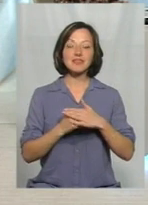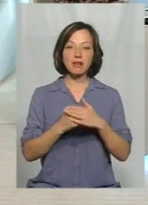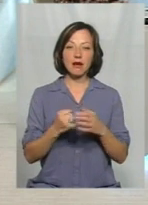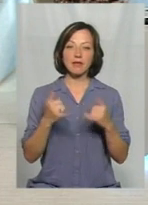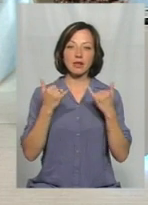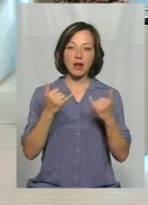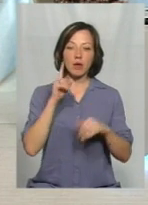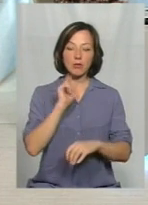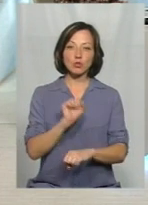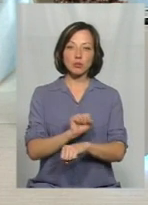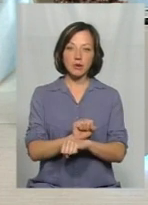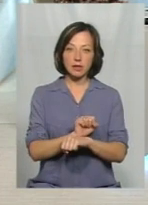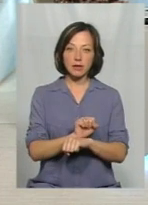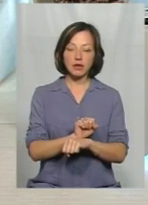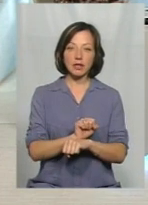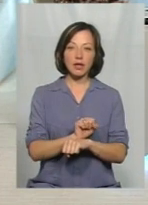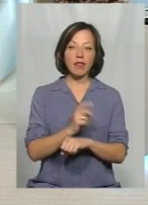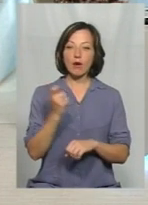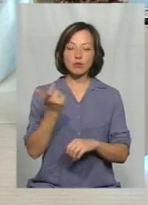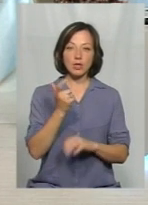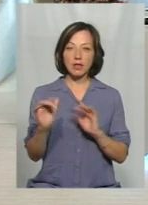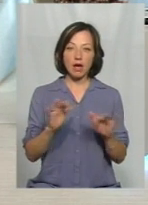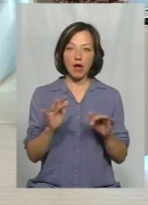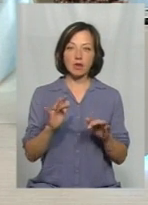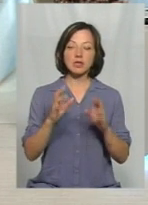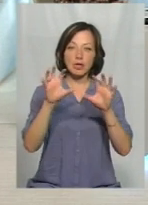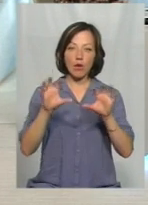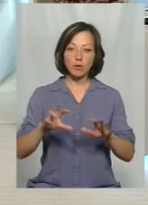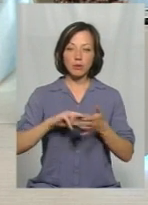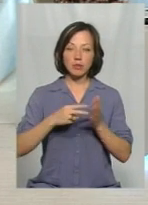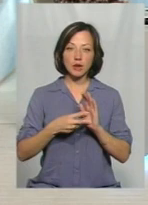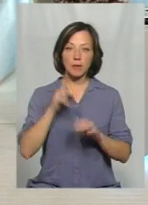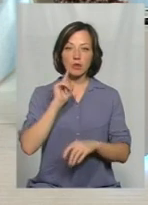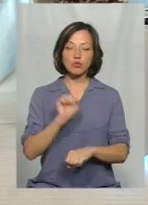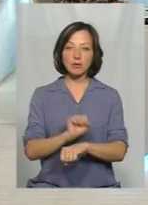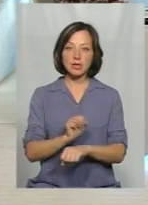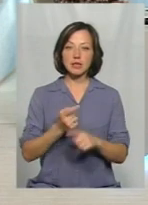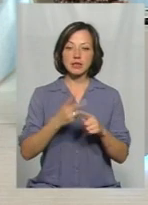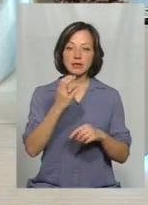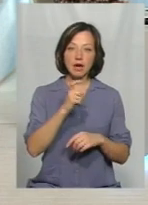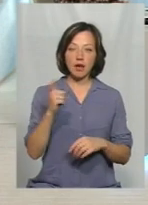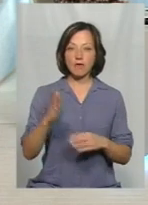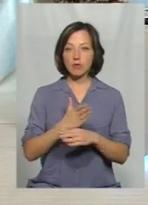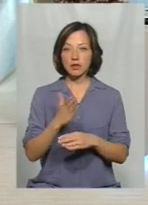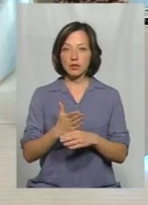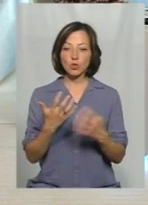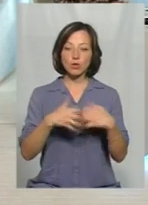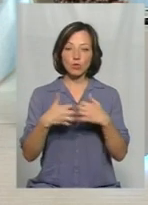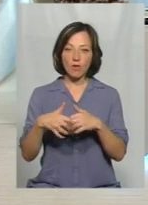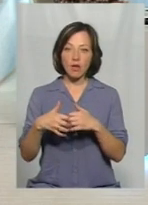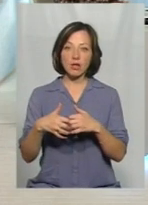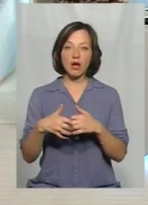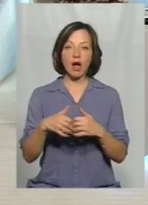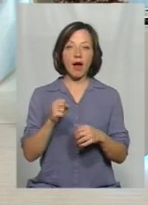призупинки, навіть не господарської діяльності, законом передбачається призупинка цеха, виробництва, устаткування.